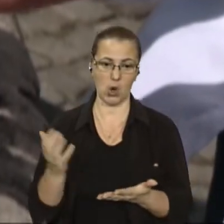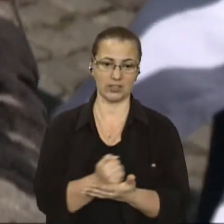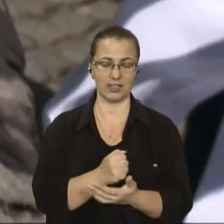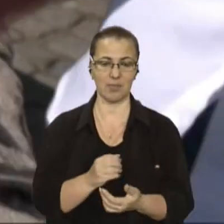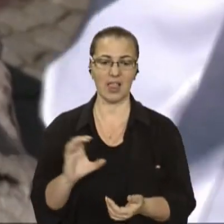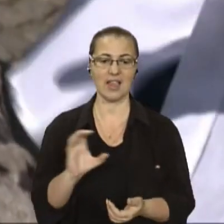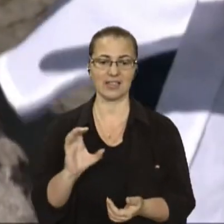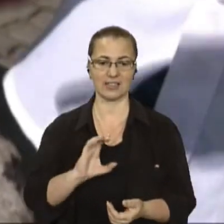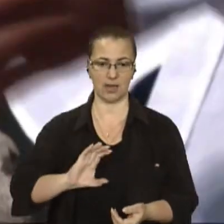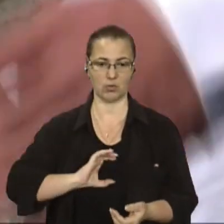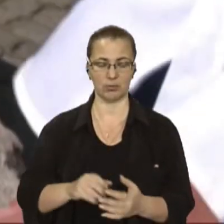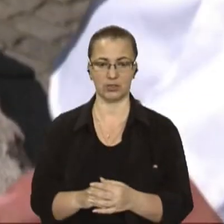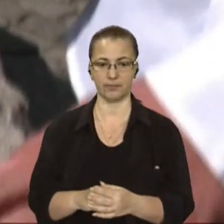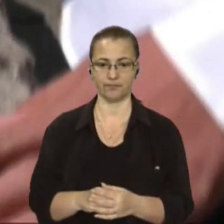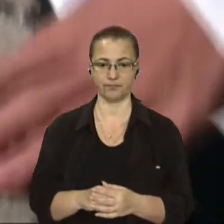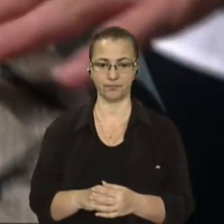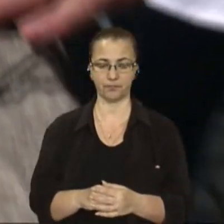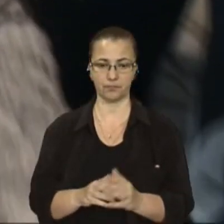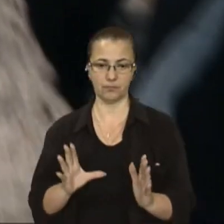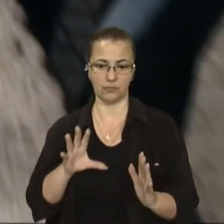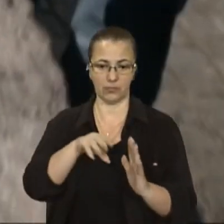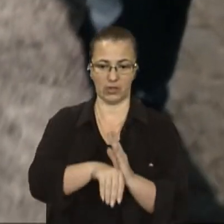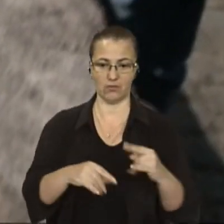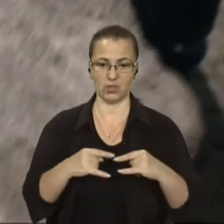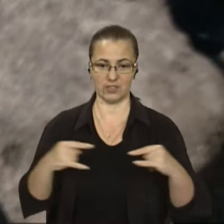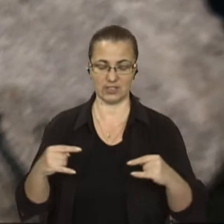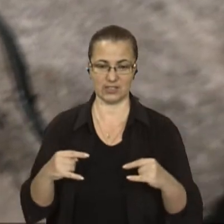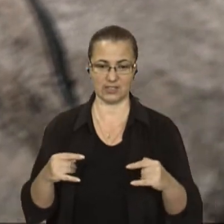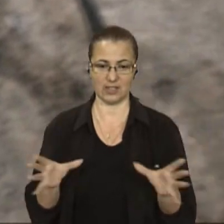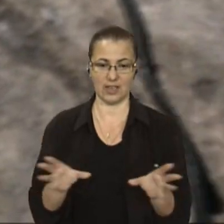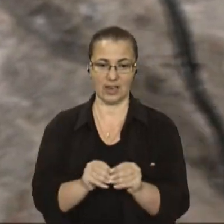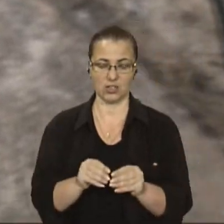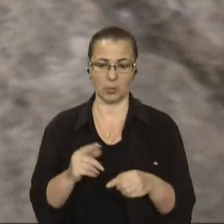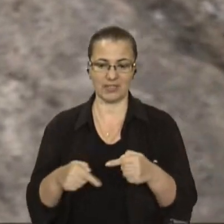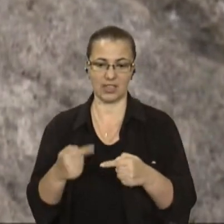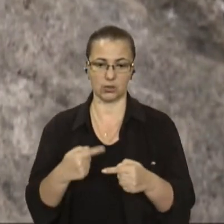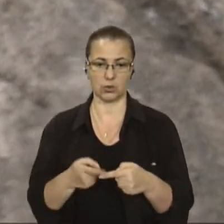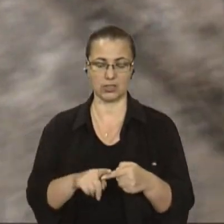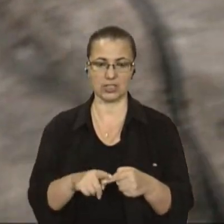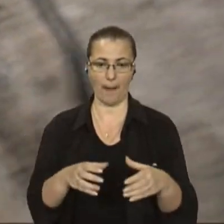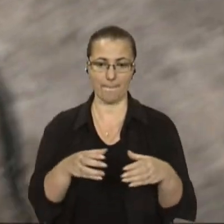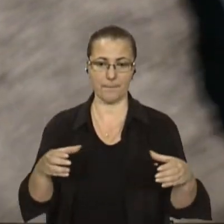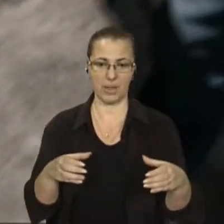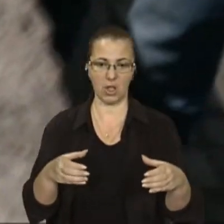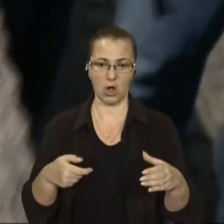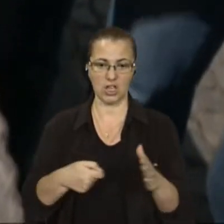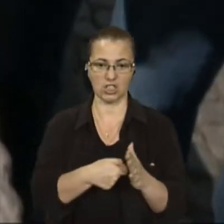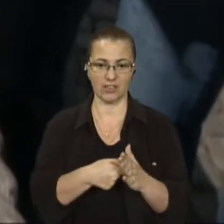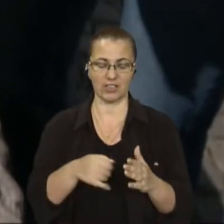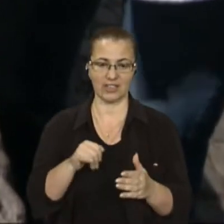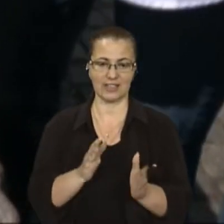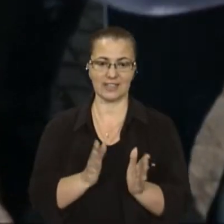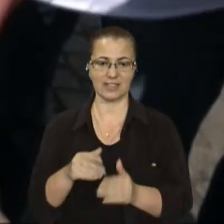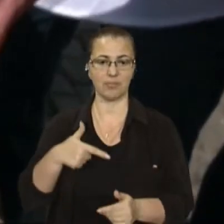Ця коробочка монтується під стіл разом з катушкою. В самій коробці це є блок живлення, а також схема генератора.